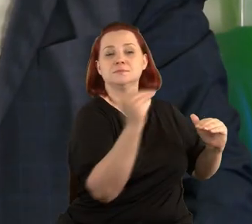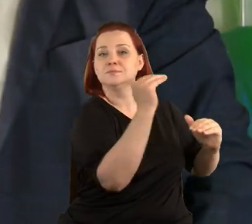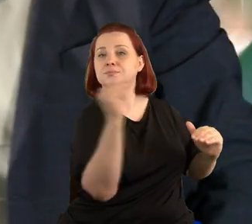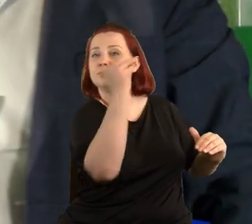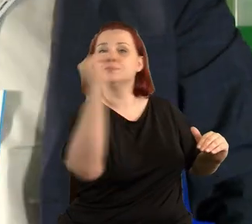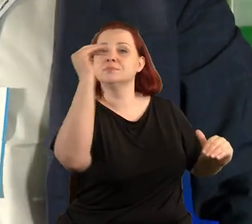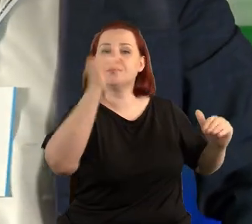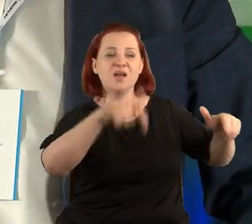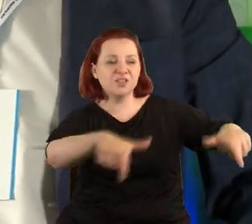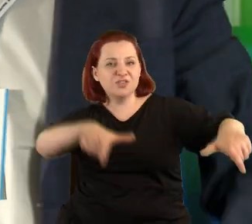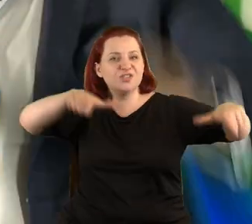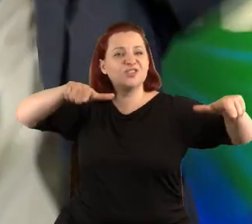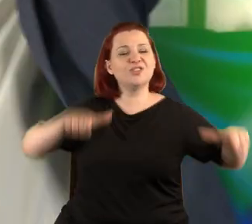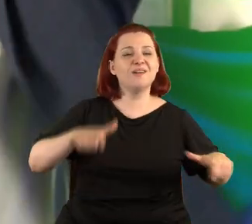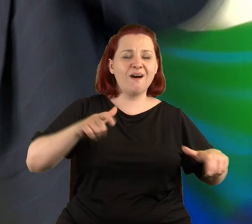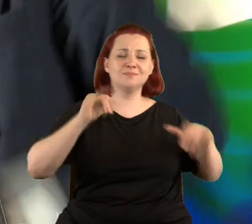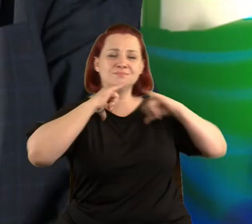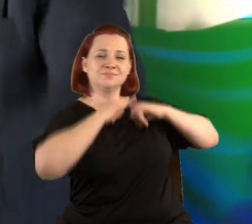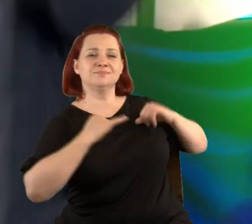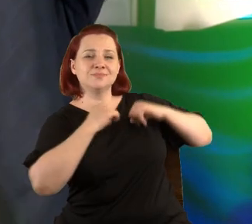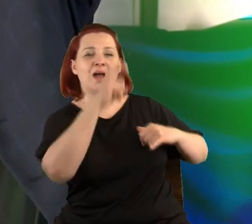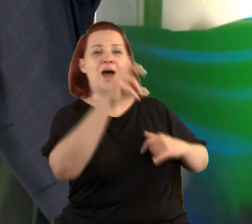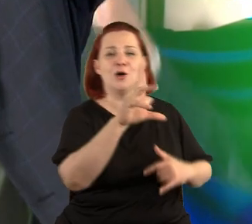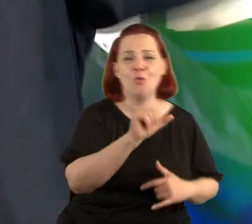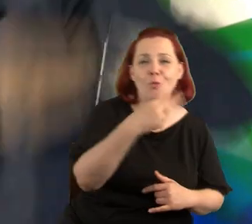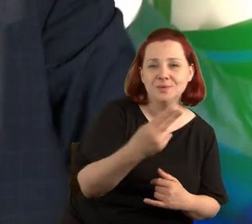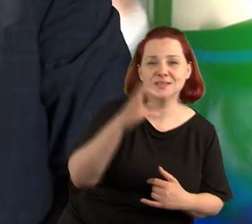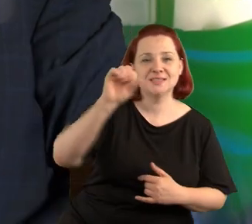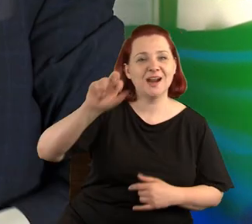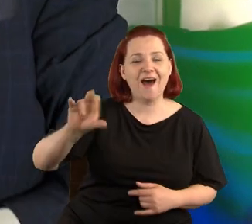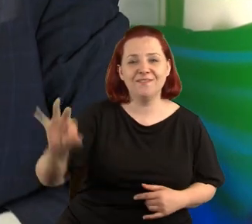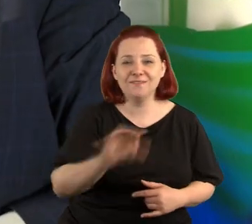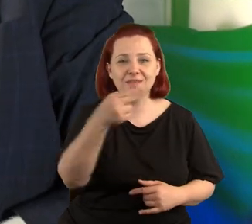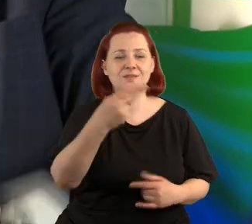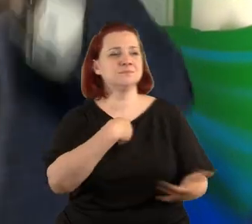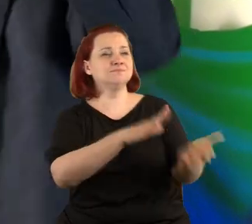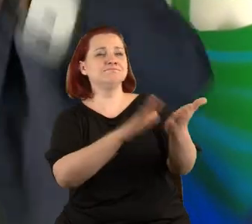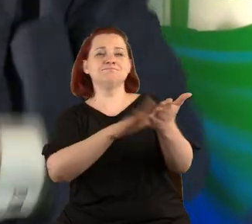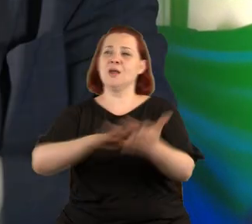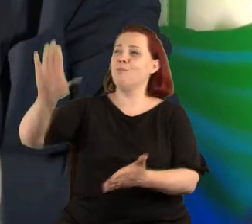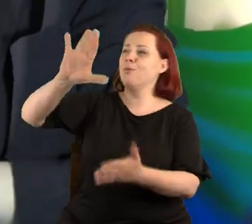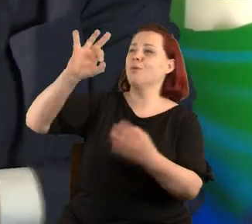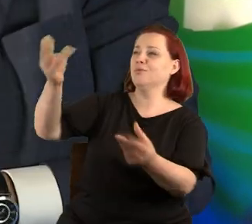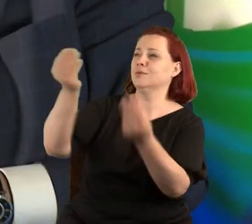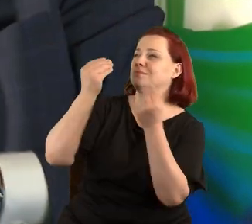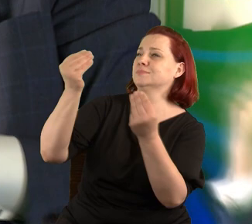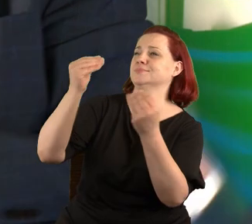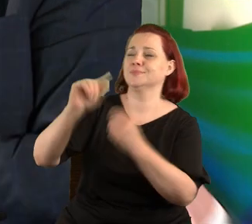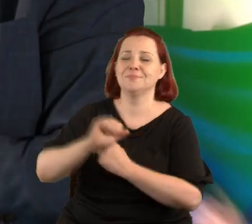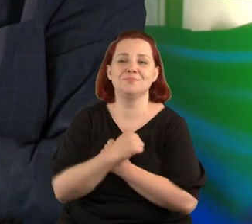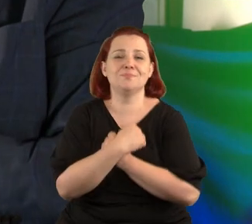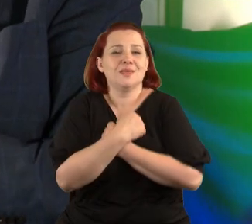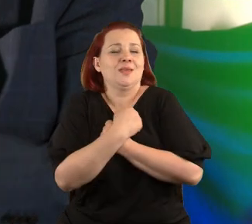a trony, cherubiny i serafiny, które chwalą doskonałość Boga w miłości i